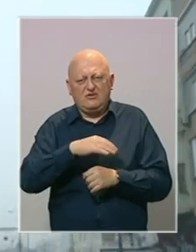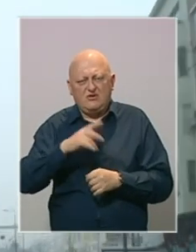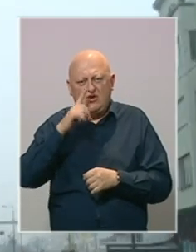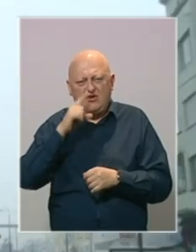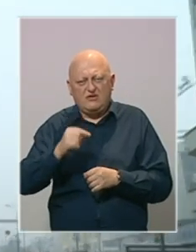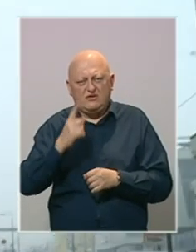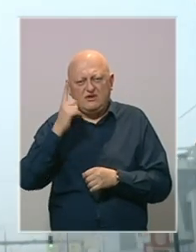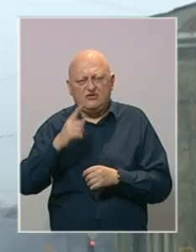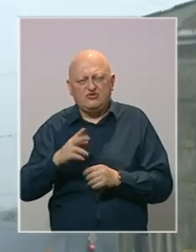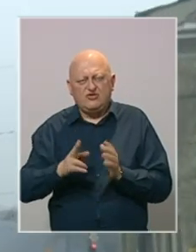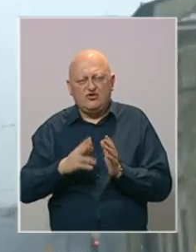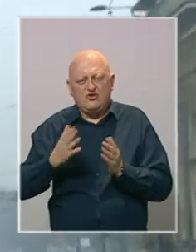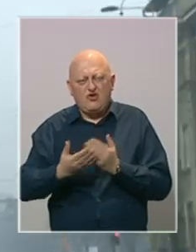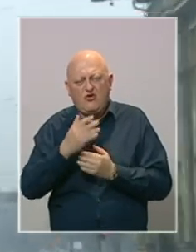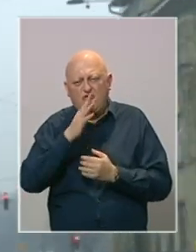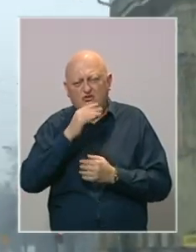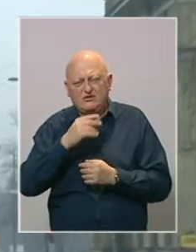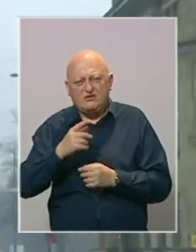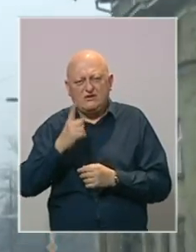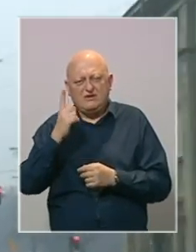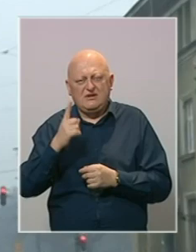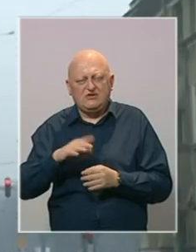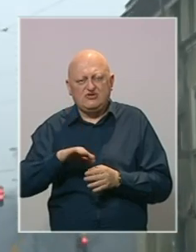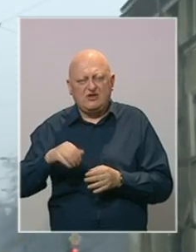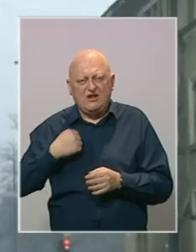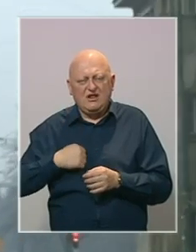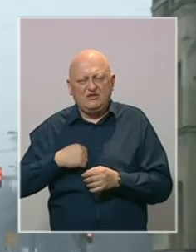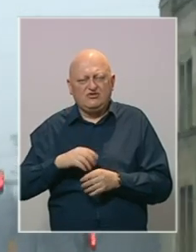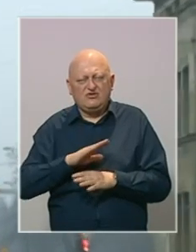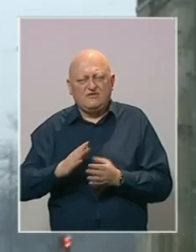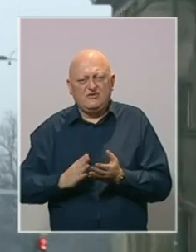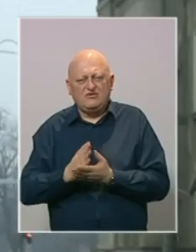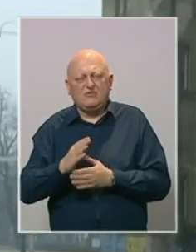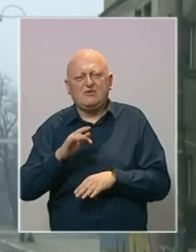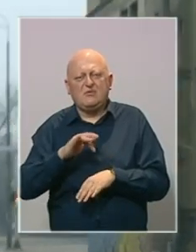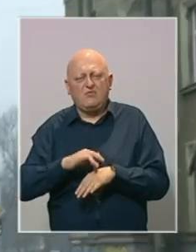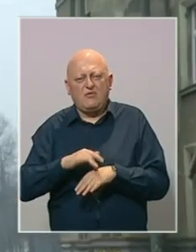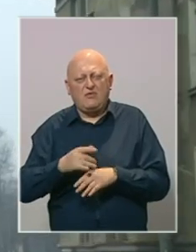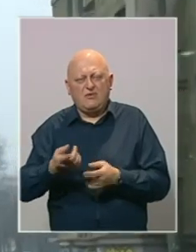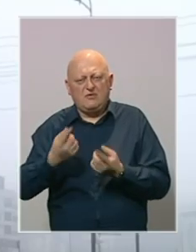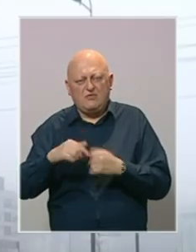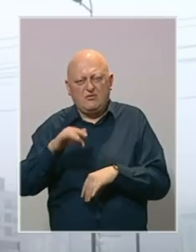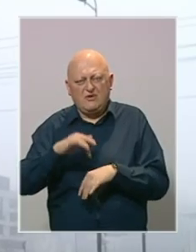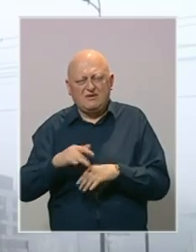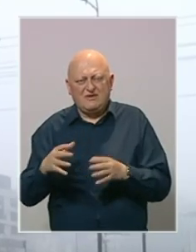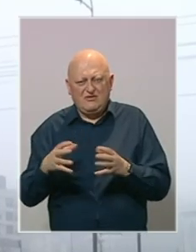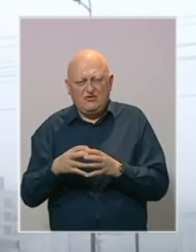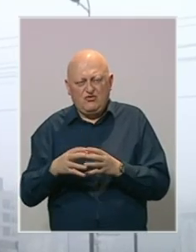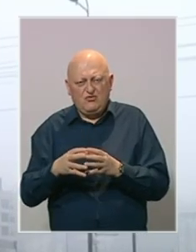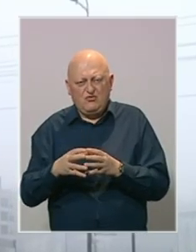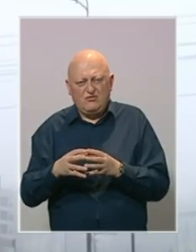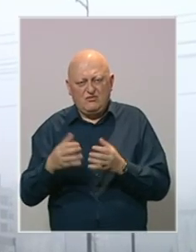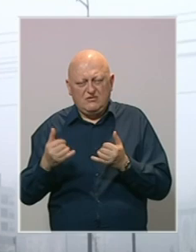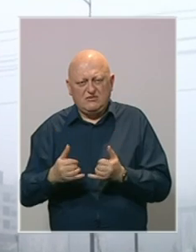opština Istočno-Nova Sarajevo kao i Istočna Iliđa. U svakom slučaju preporučuje se posebno osjetljivim grupama da